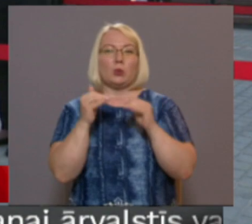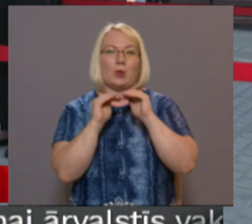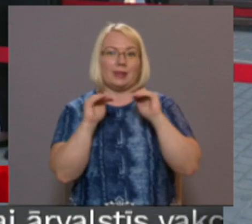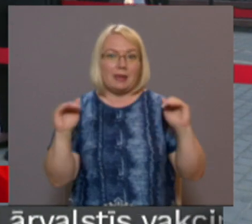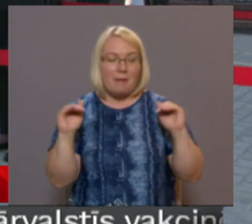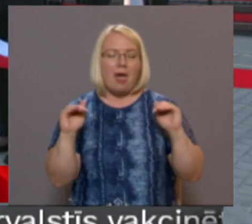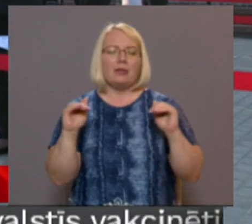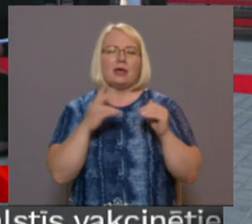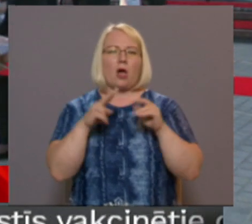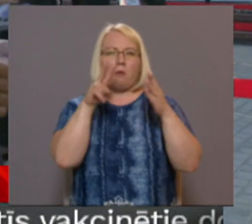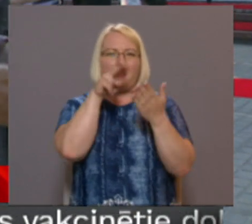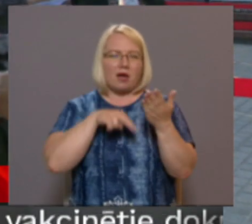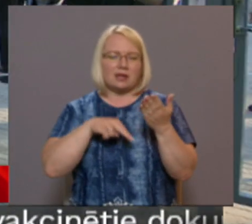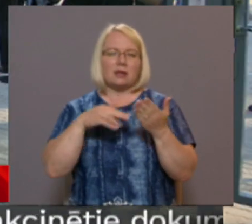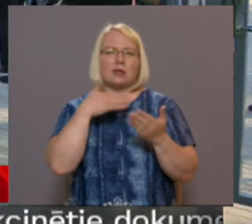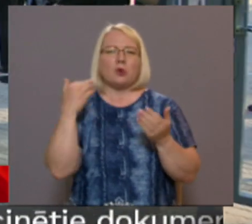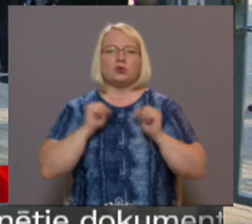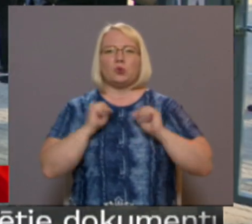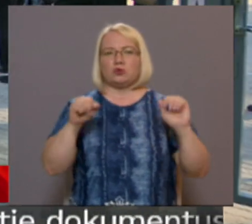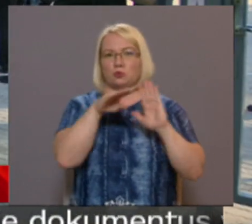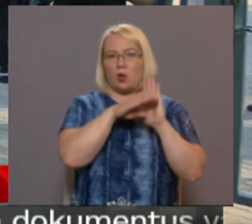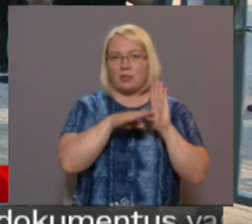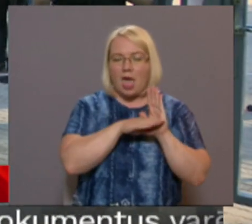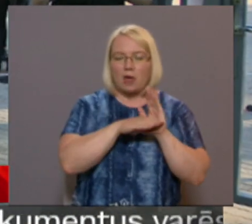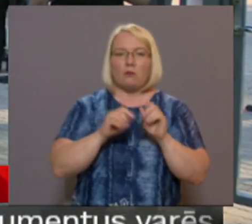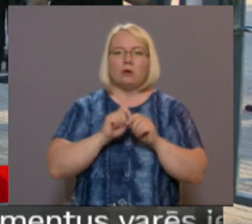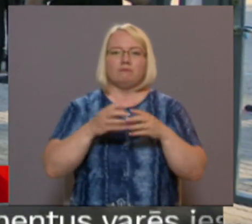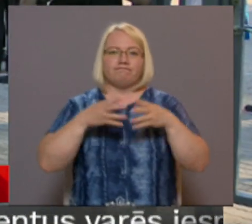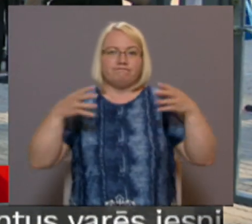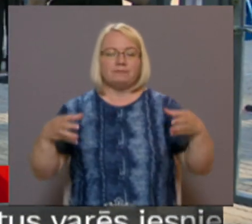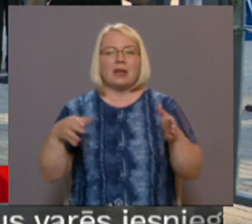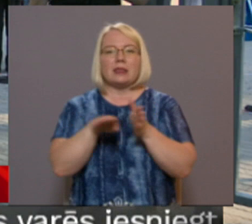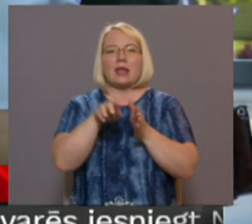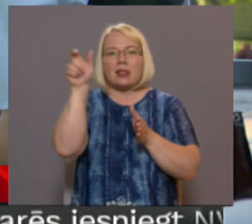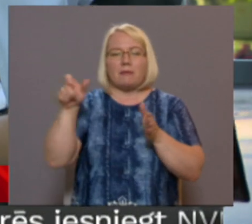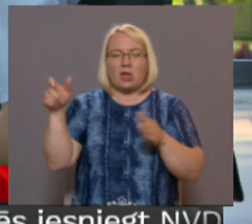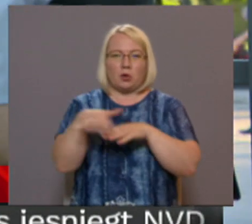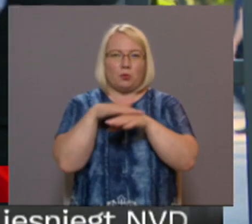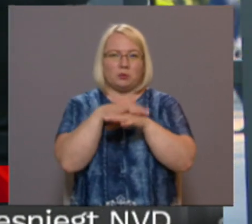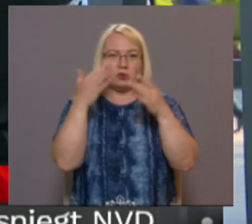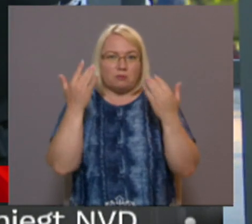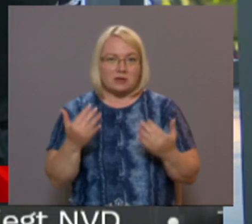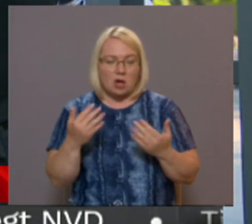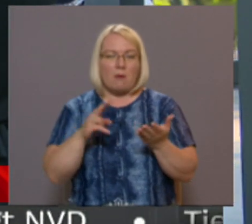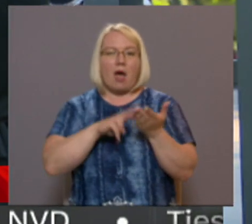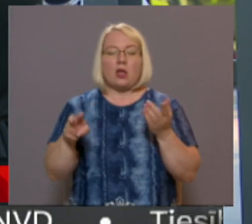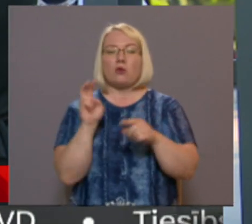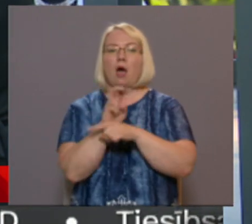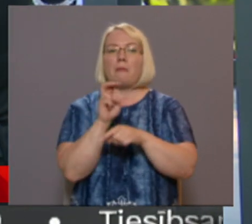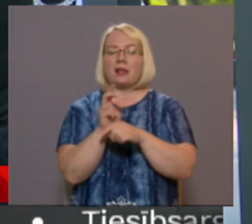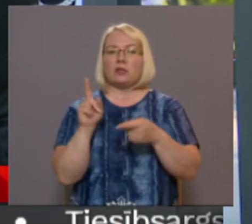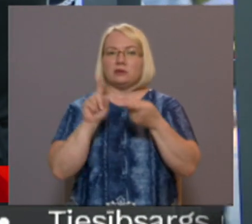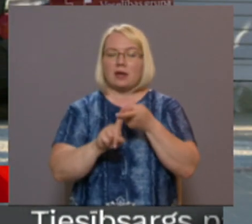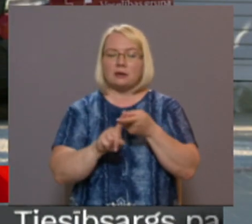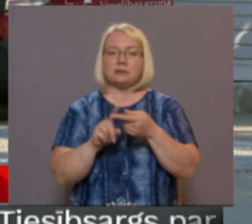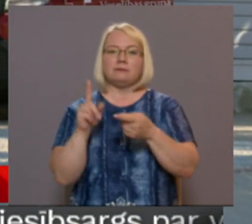pārskatīta virkne drošības nosacījumu. Palielināts publisko pasākumu dalību nieku skaits. Atļauto apmeklētāju skaits saistīts ar